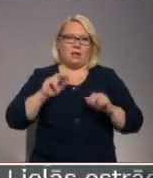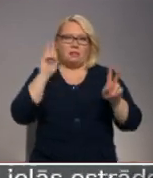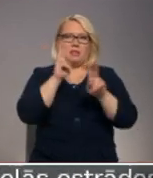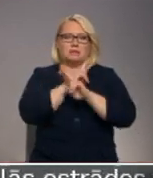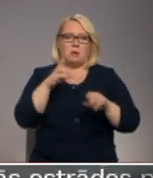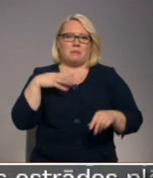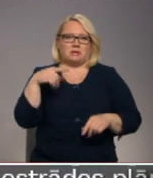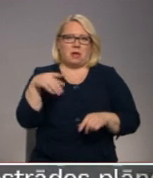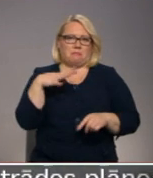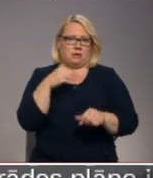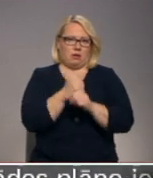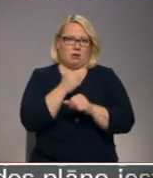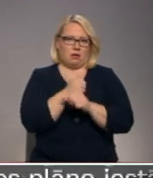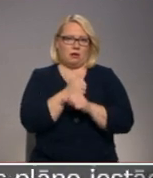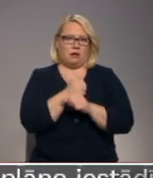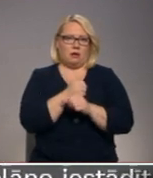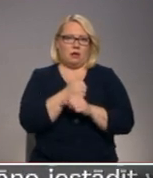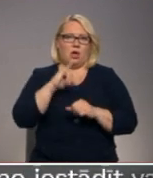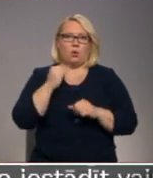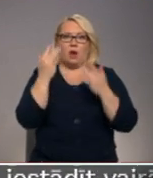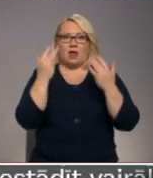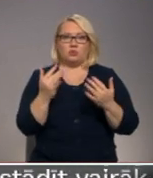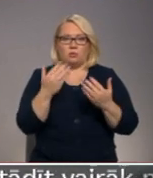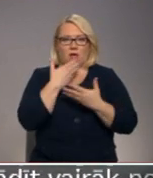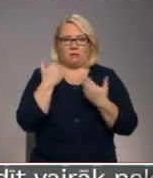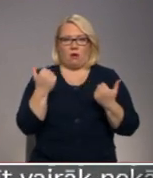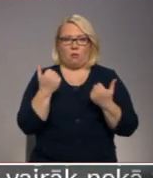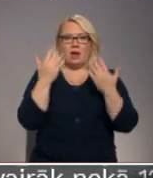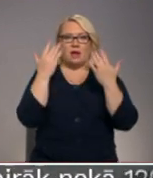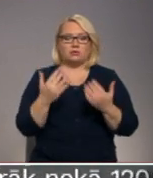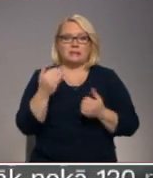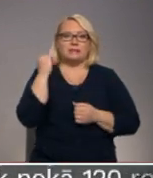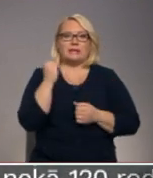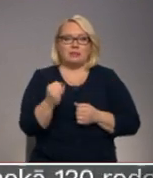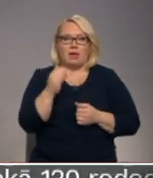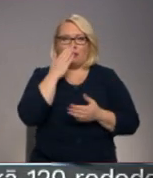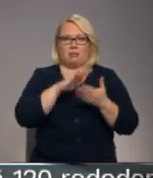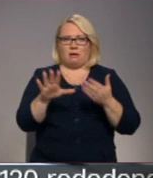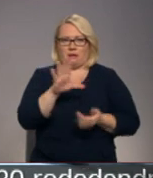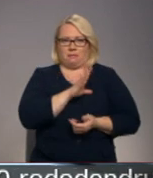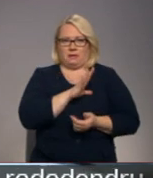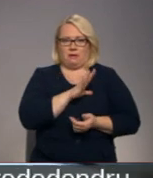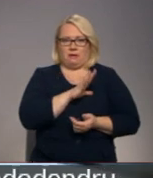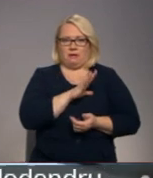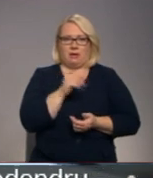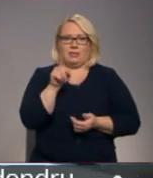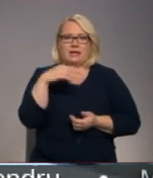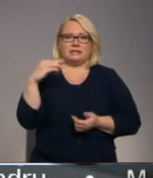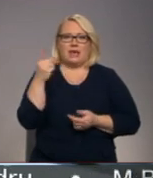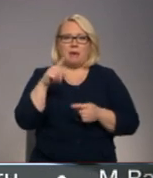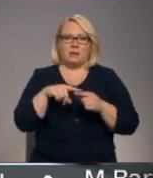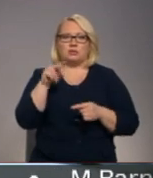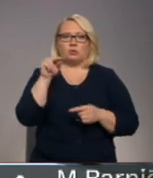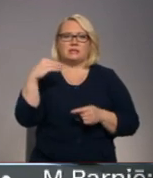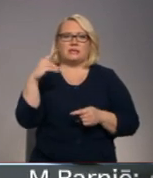kāpēc tas tā bija jādara, jo rezultāts nav. Rezultāts ir slītāks nekā bija. Sēmes un zentens